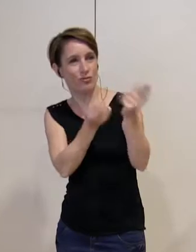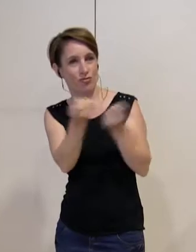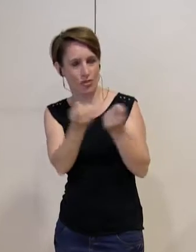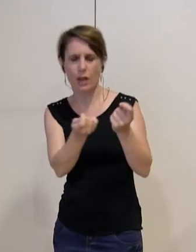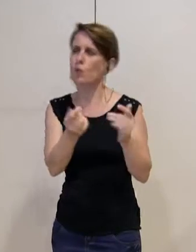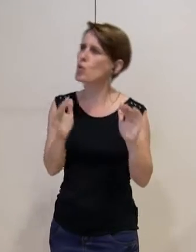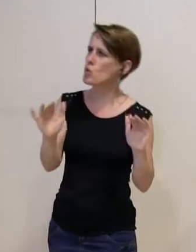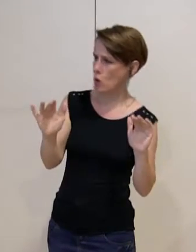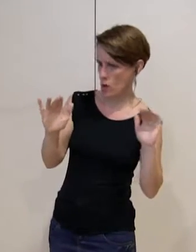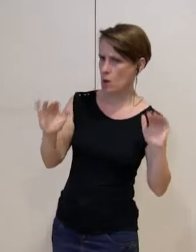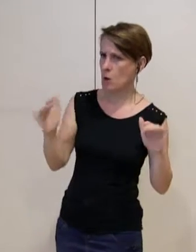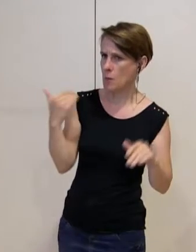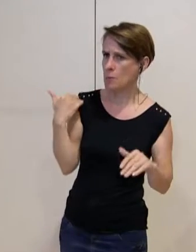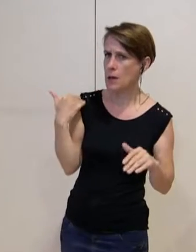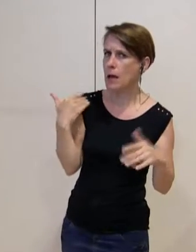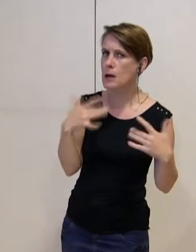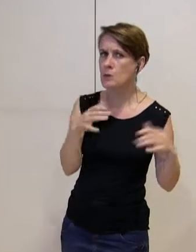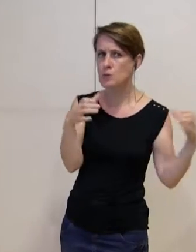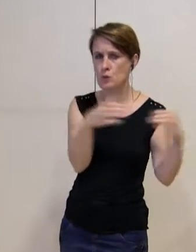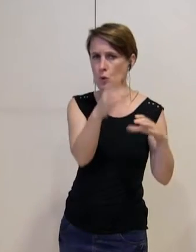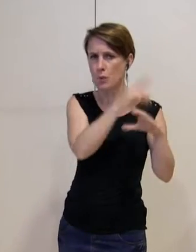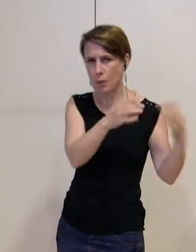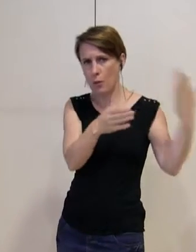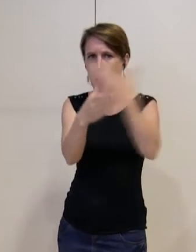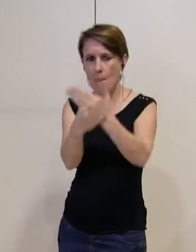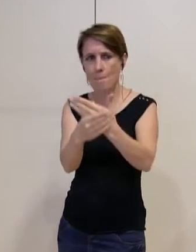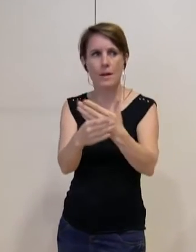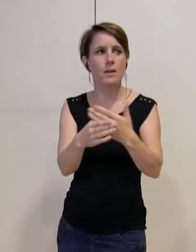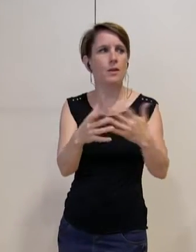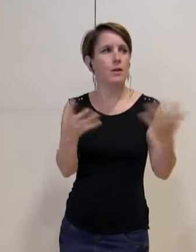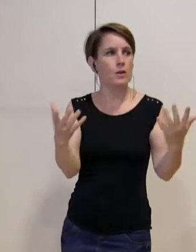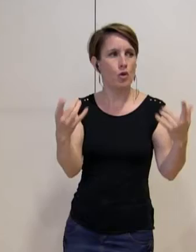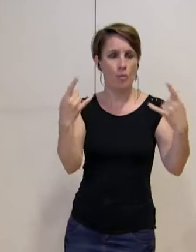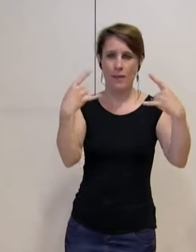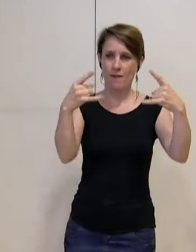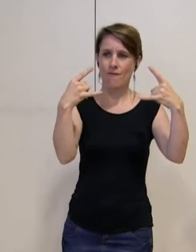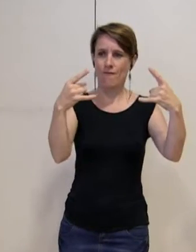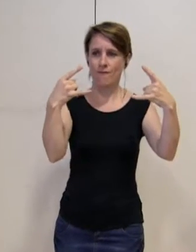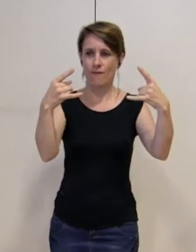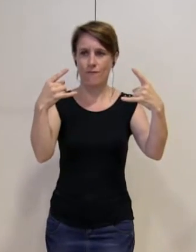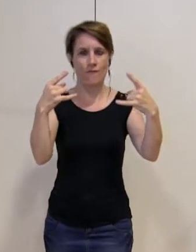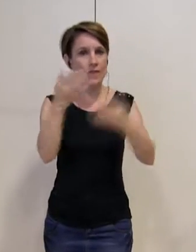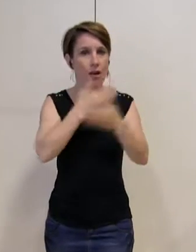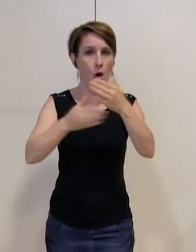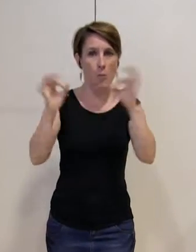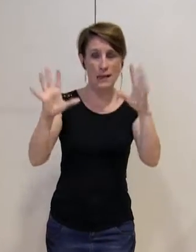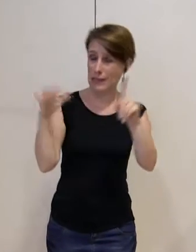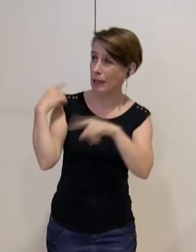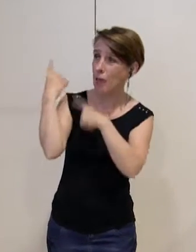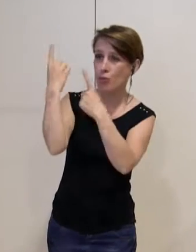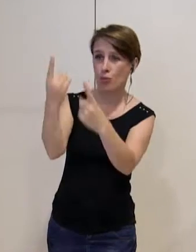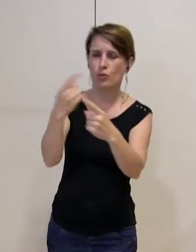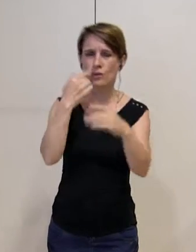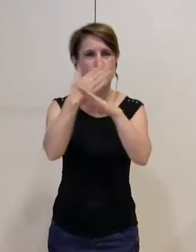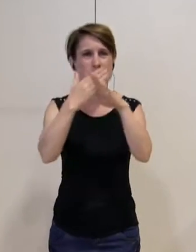à fait anodin. Il y a eu quelques bris de bois, puisque les vitres n'ont toujours pas été remplacées depuis un moment. Visiblement, un policier